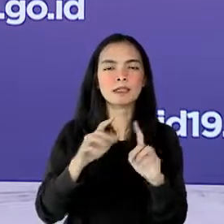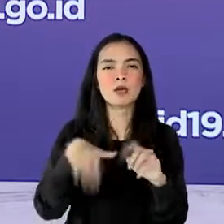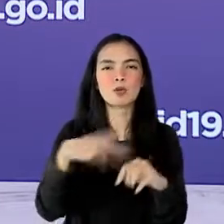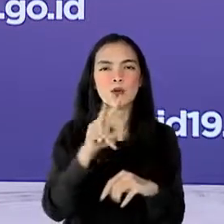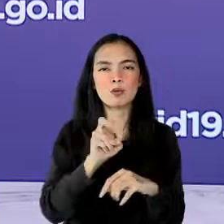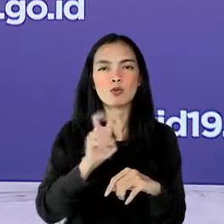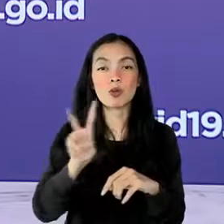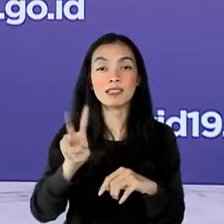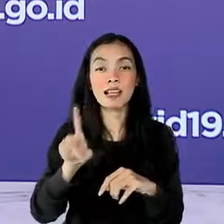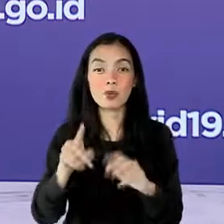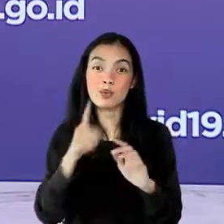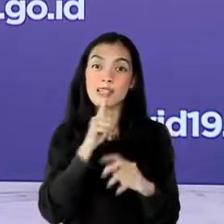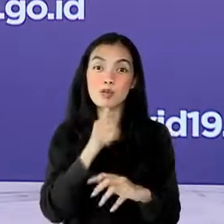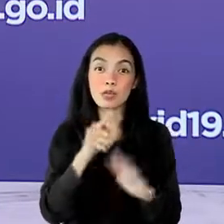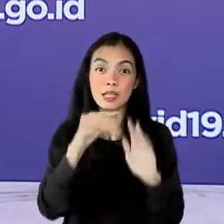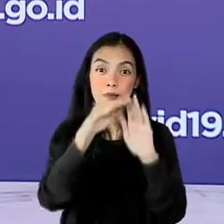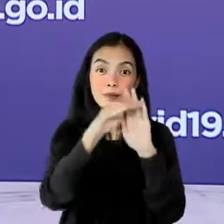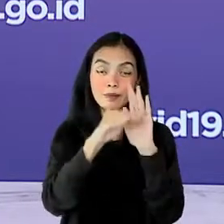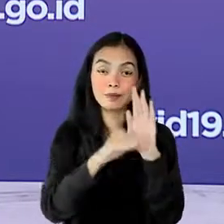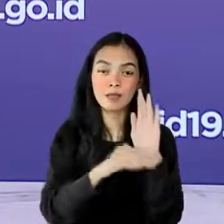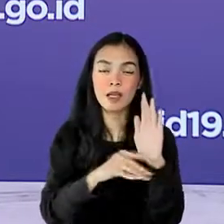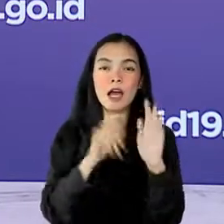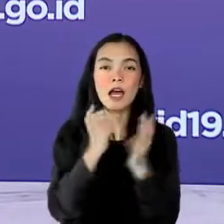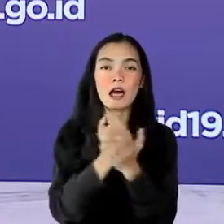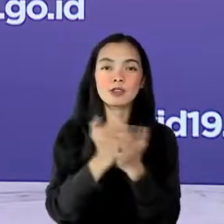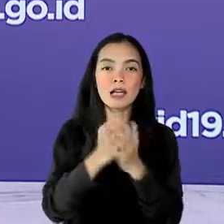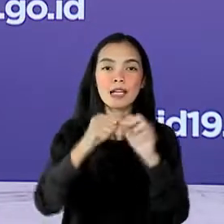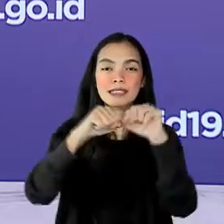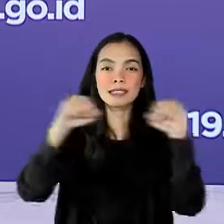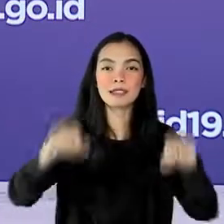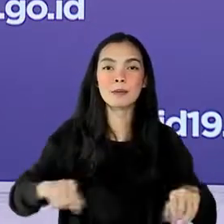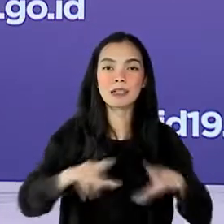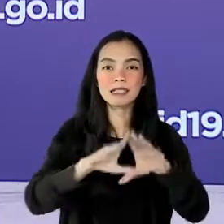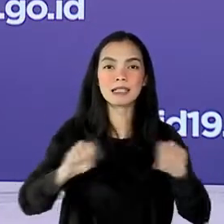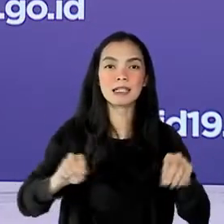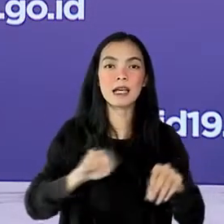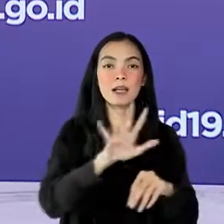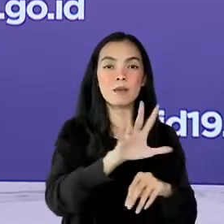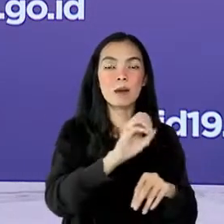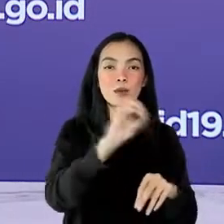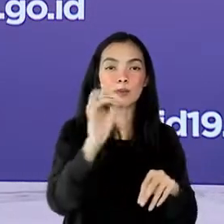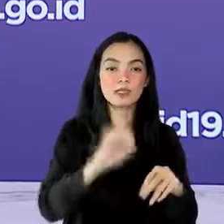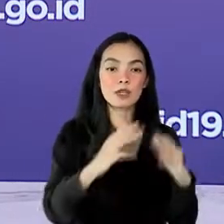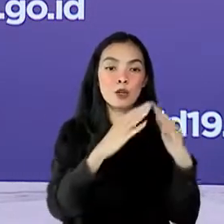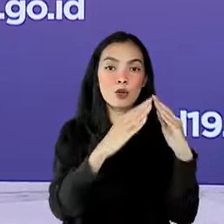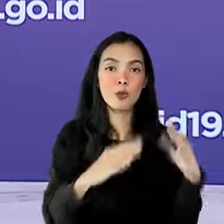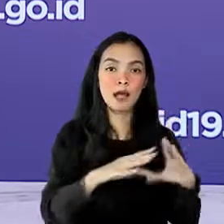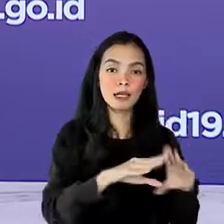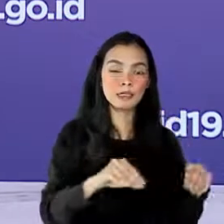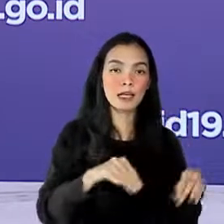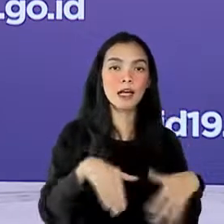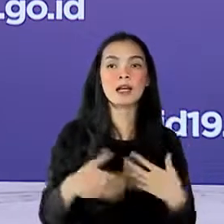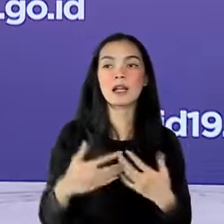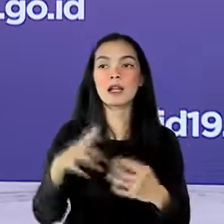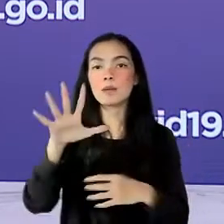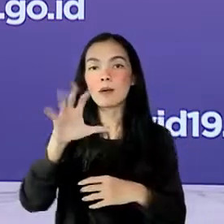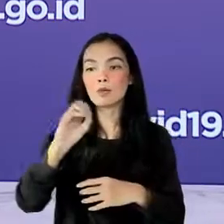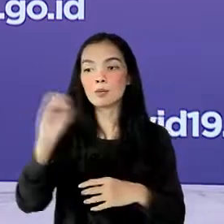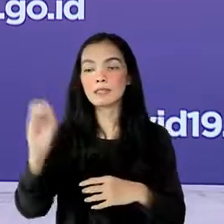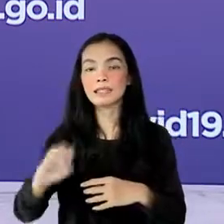seharusnya menerapkan sistem bekerja 50% WFO dan 50% WFH